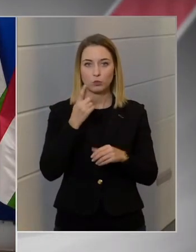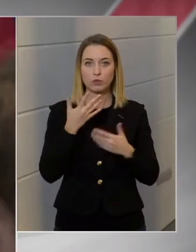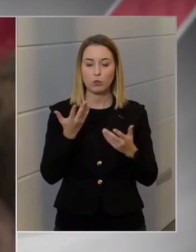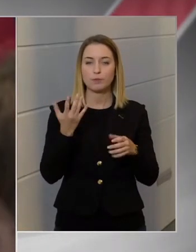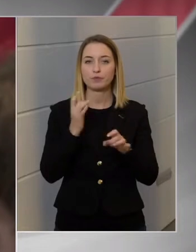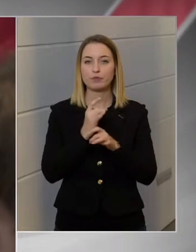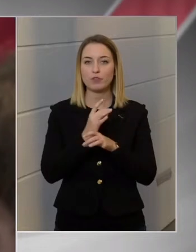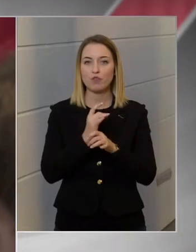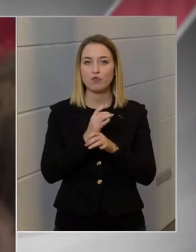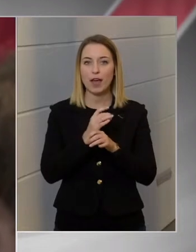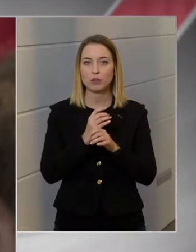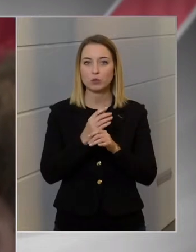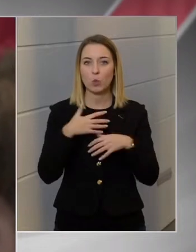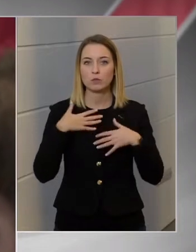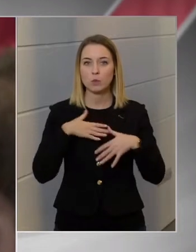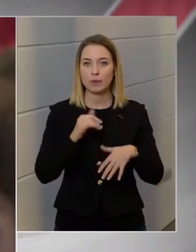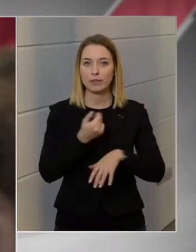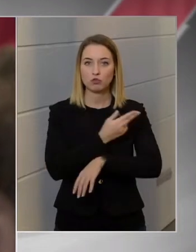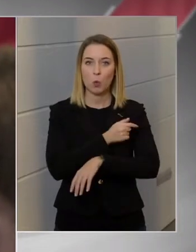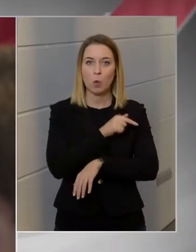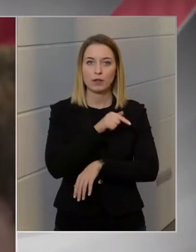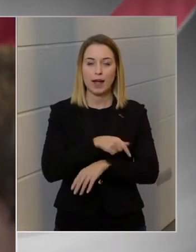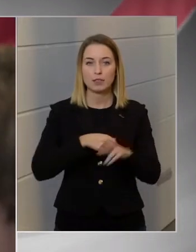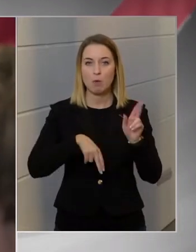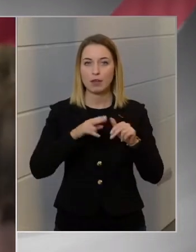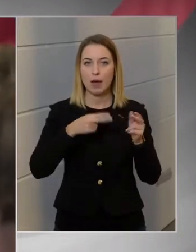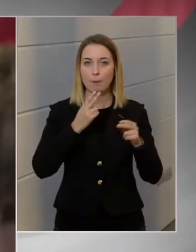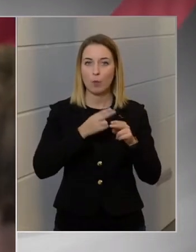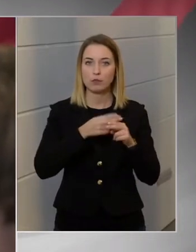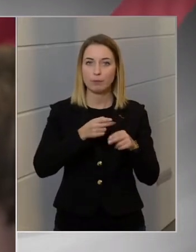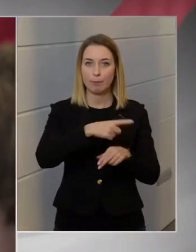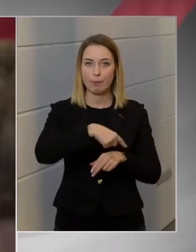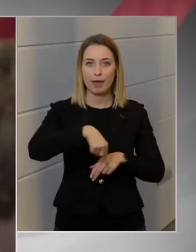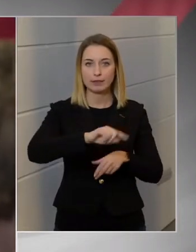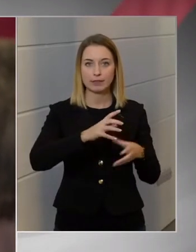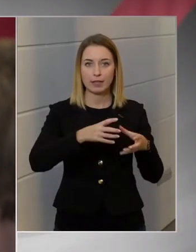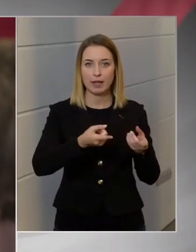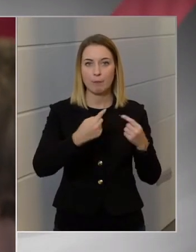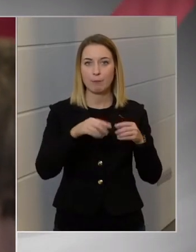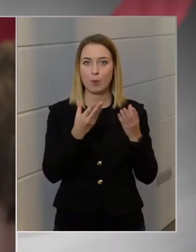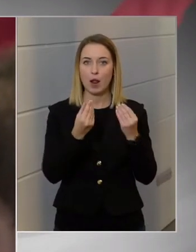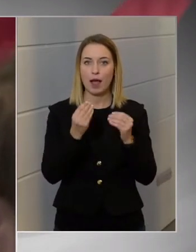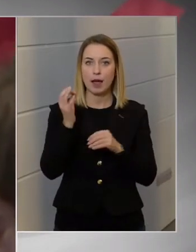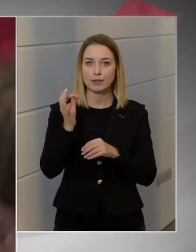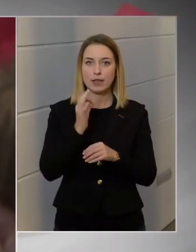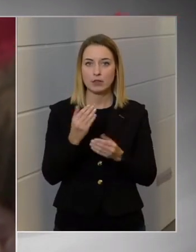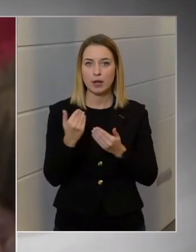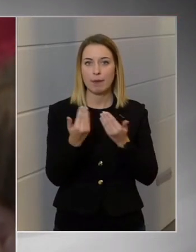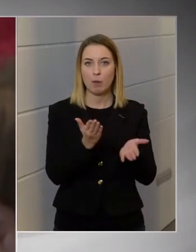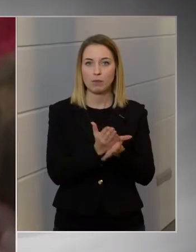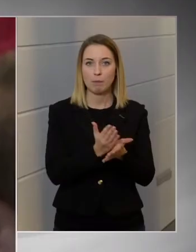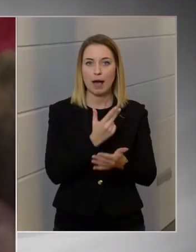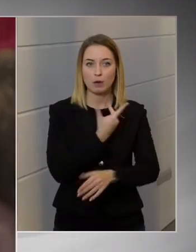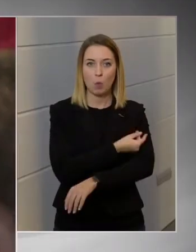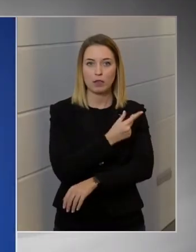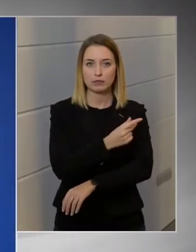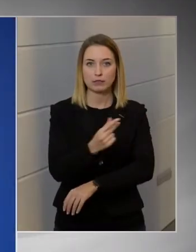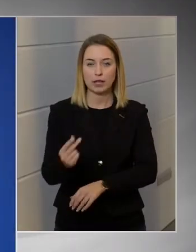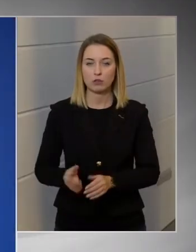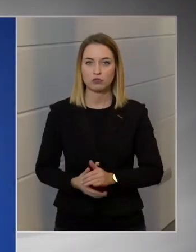hogy a fertőzöttek, illetve a kórházban ápolt betegek hány százaléka kapta meg már az voltást?